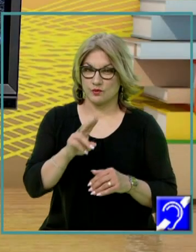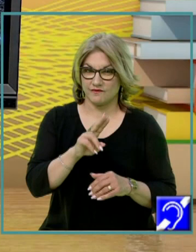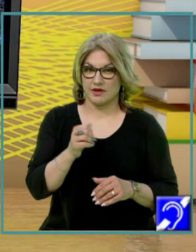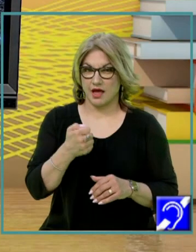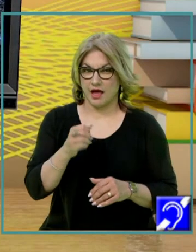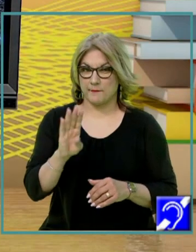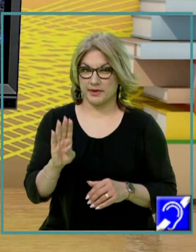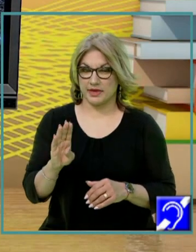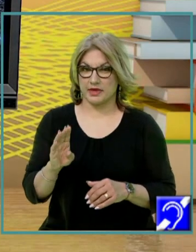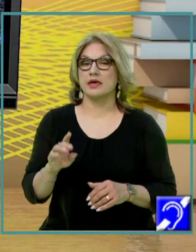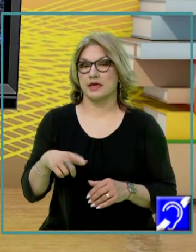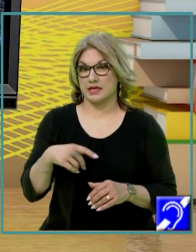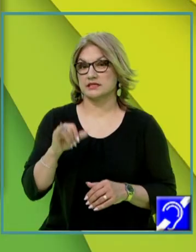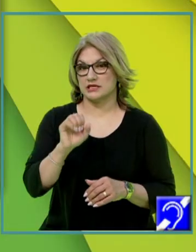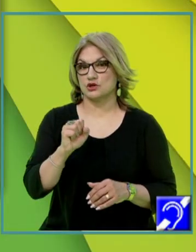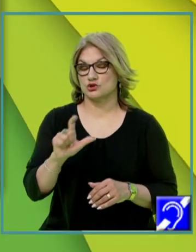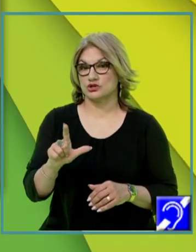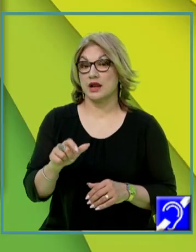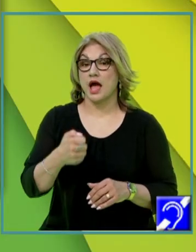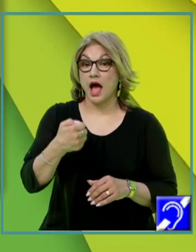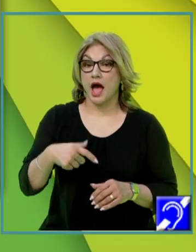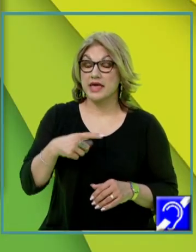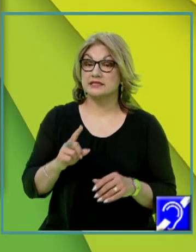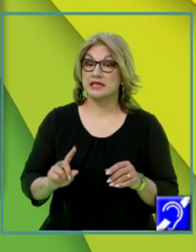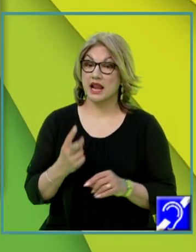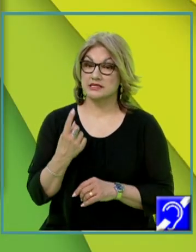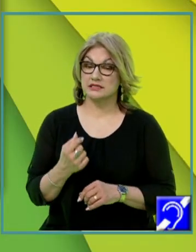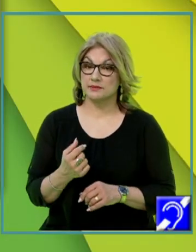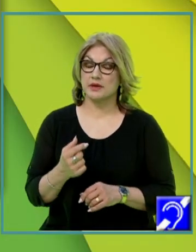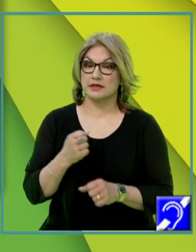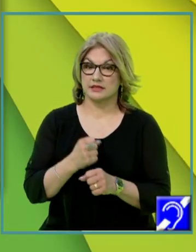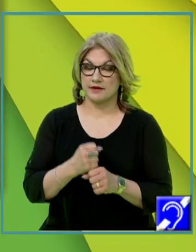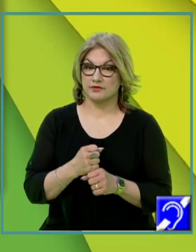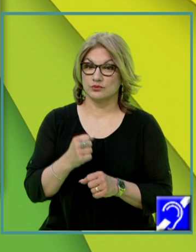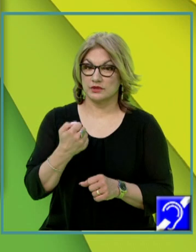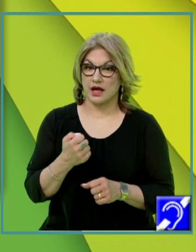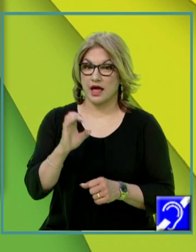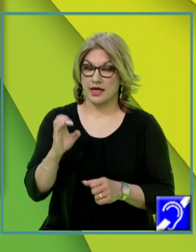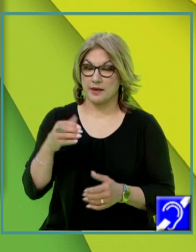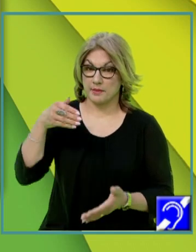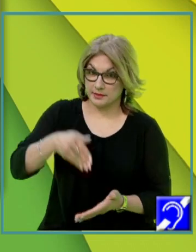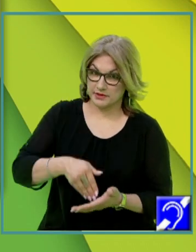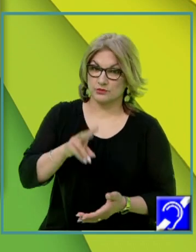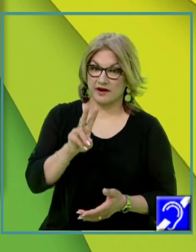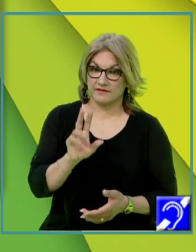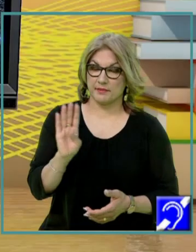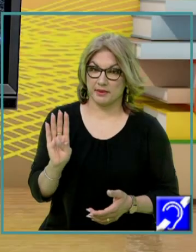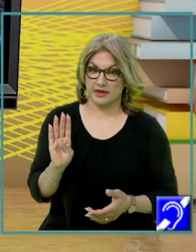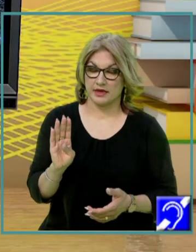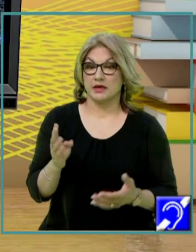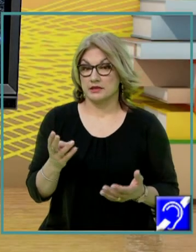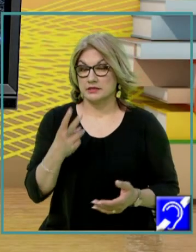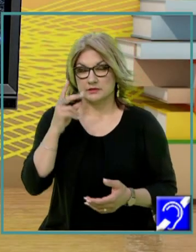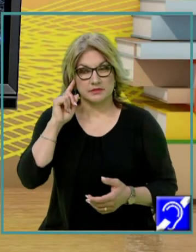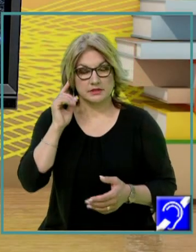care este isoscel, A este înălțime. Deci, după ce am construit pe A, perpendiculară pe VB, ne întrebăm